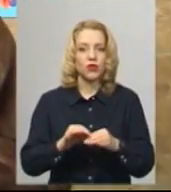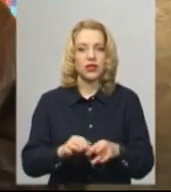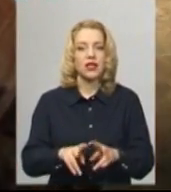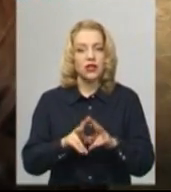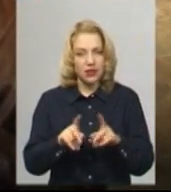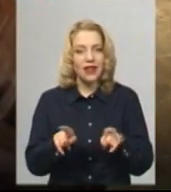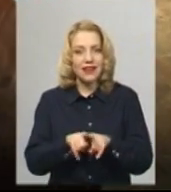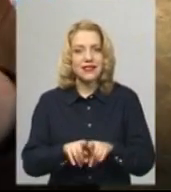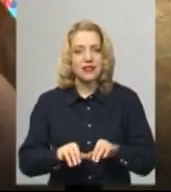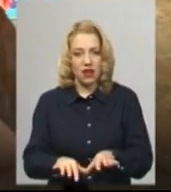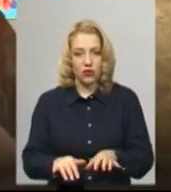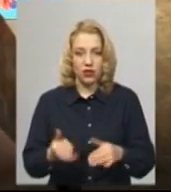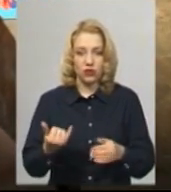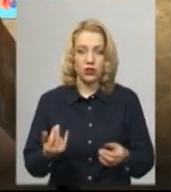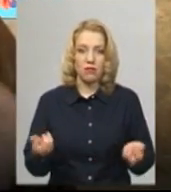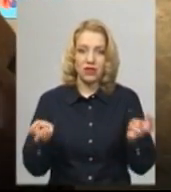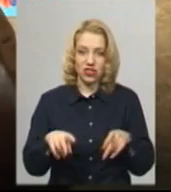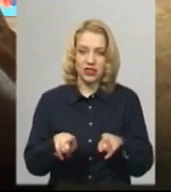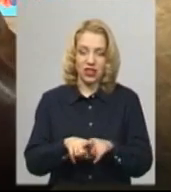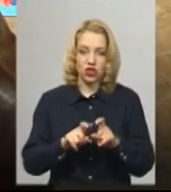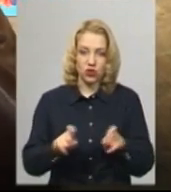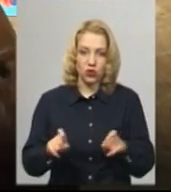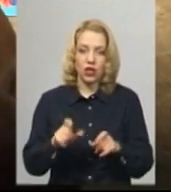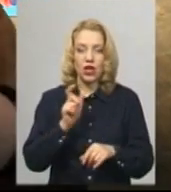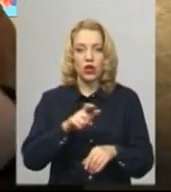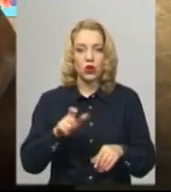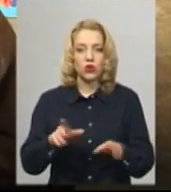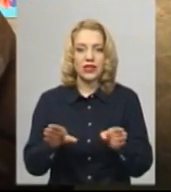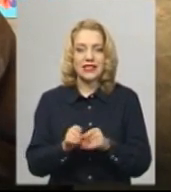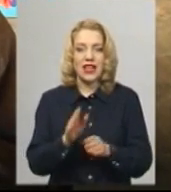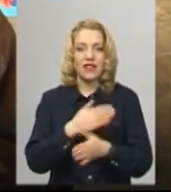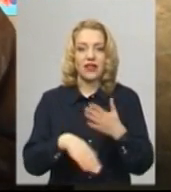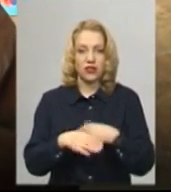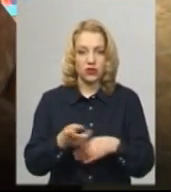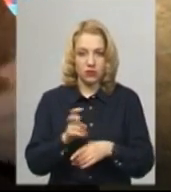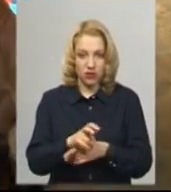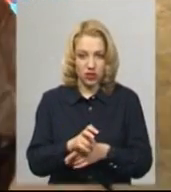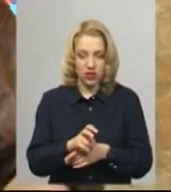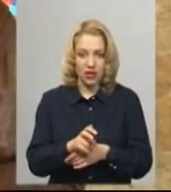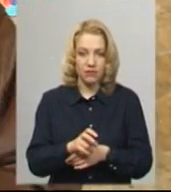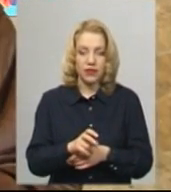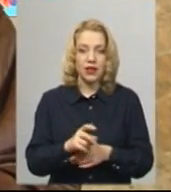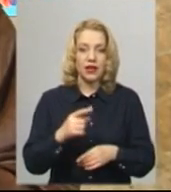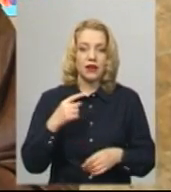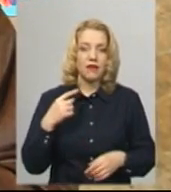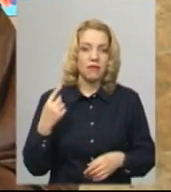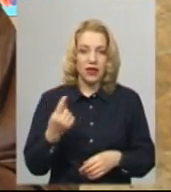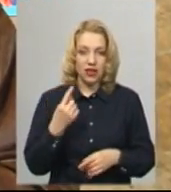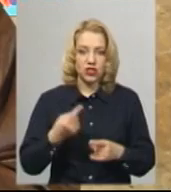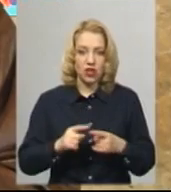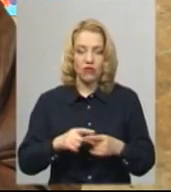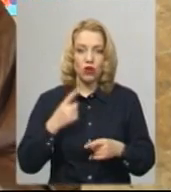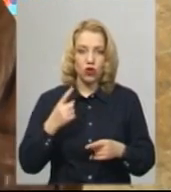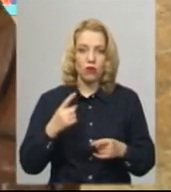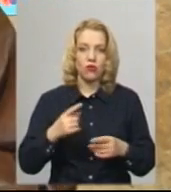представники школи і прийшли молоді з інвалідністю. Перше, вони в одному творчому